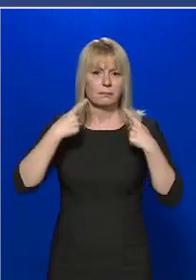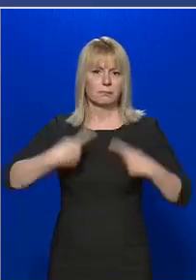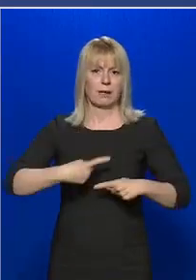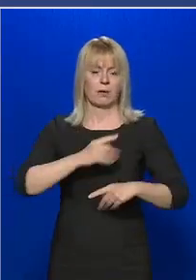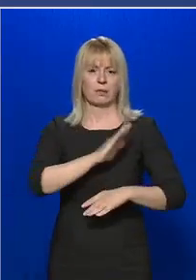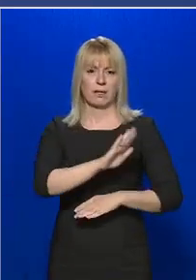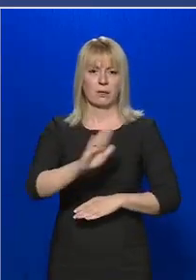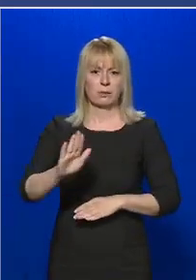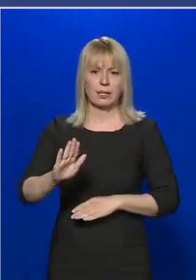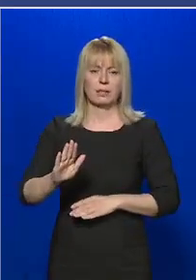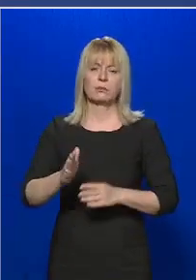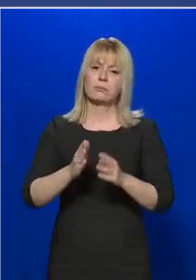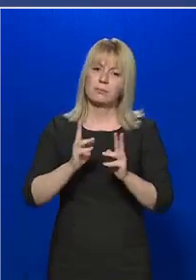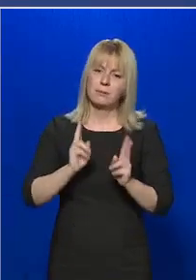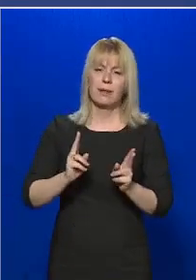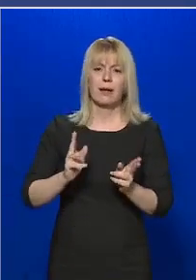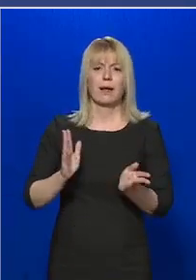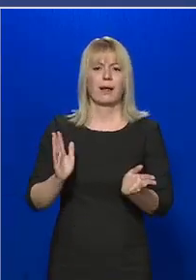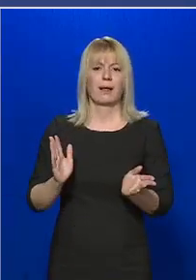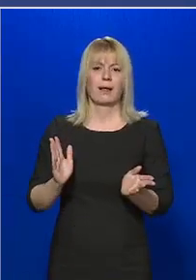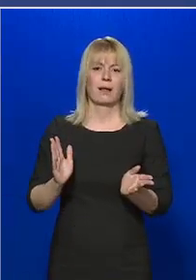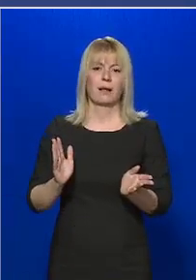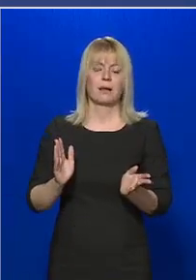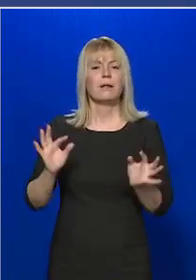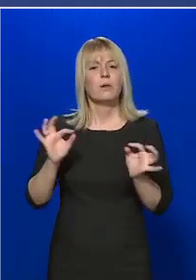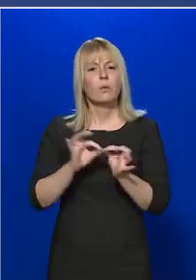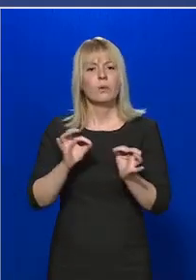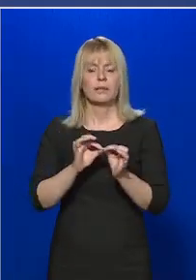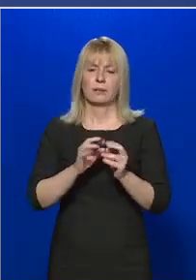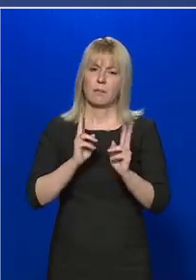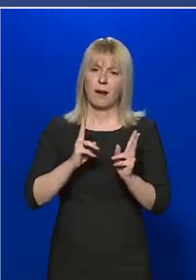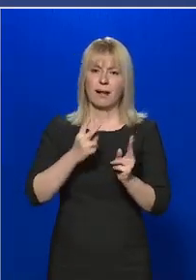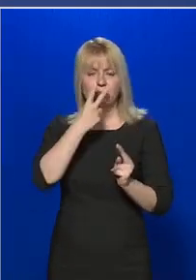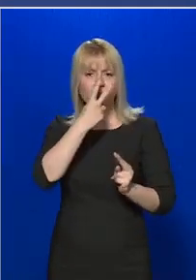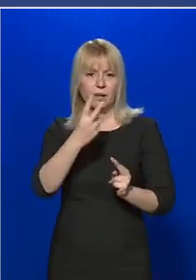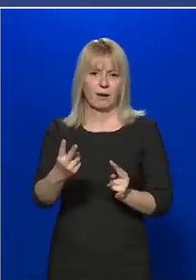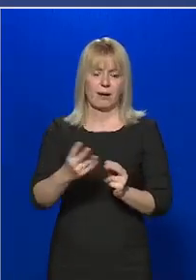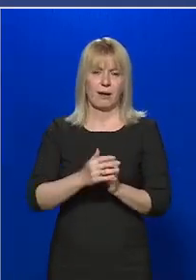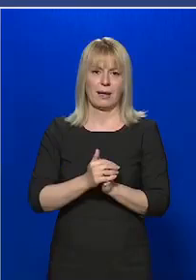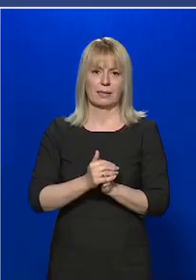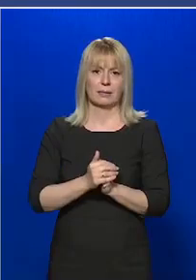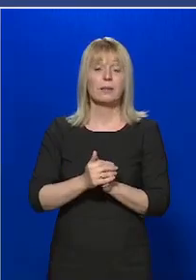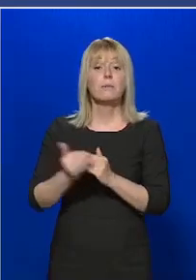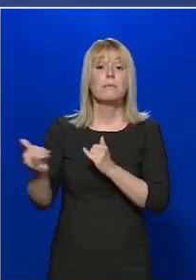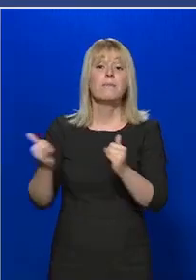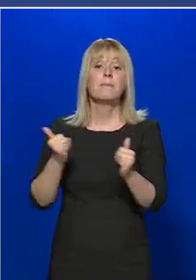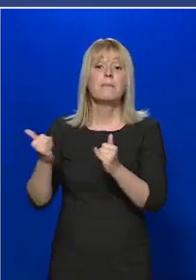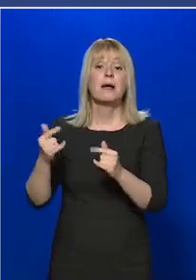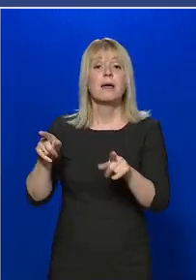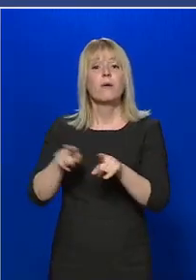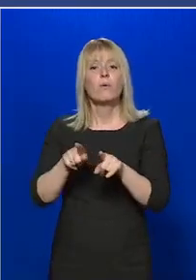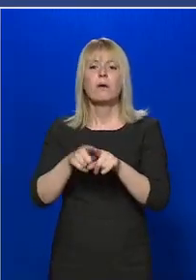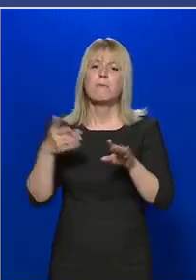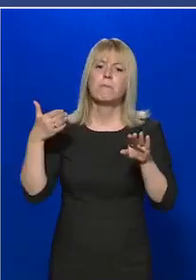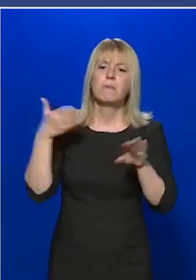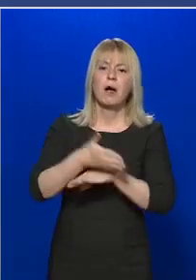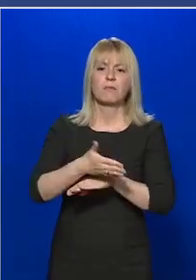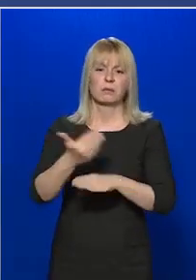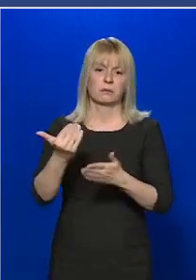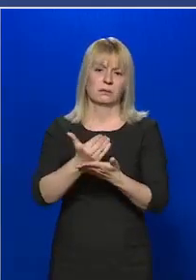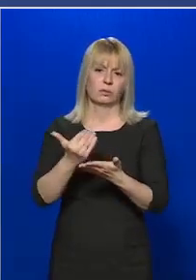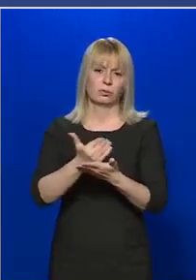tisztábban, konkrétabban lehessen látni, hogy melyek azok a beavatkozások,